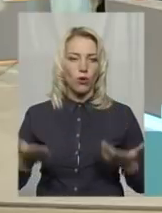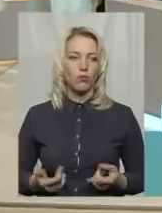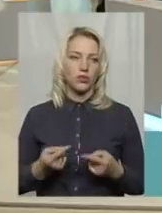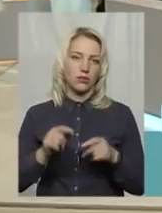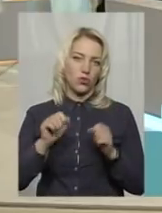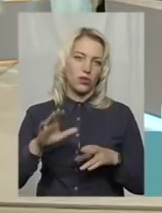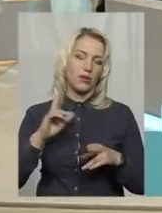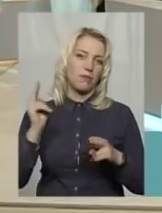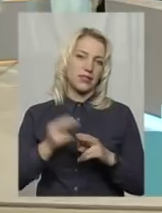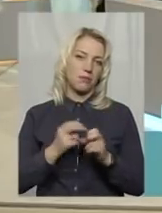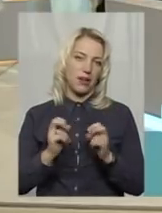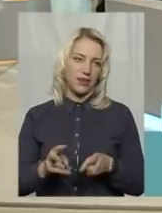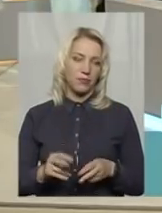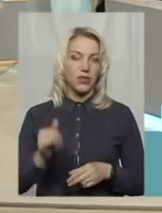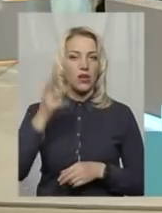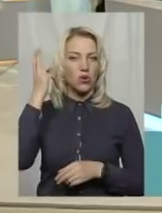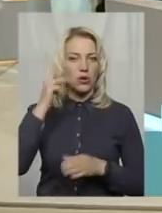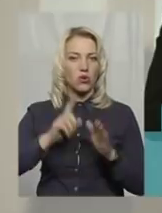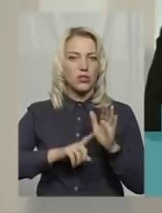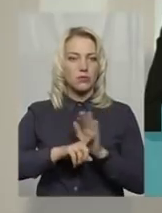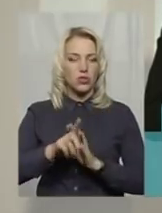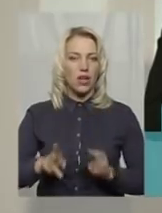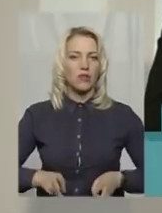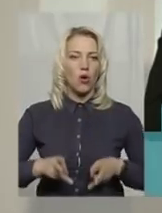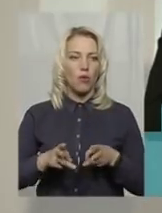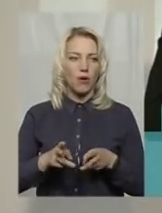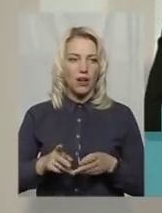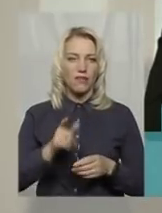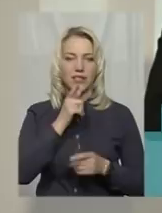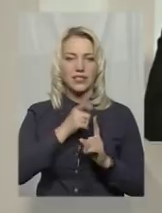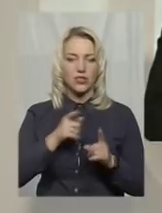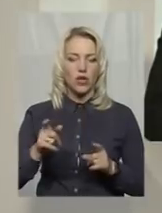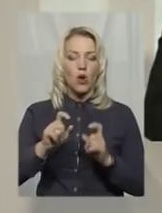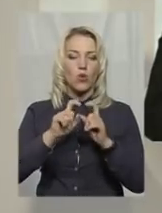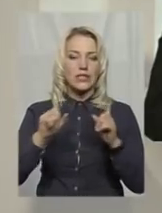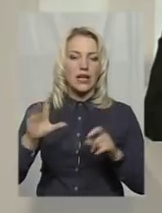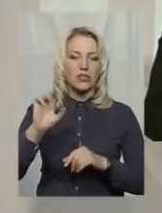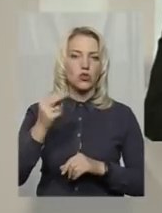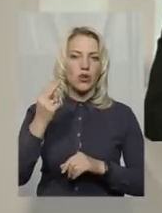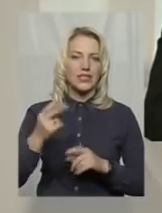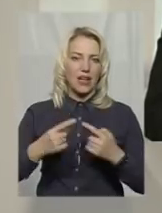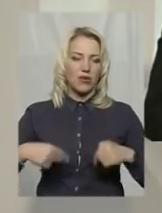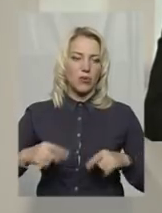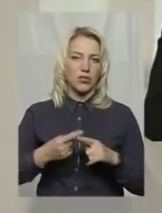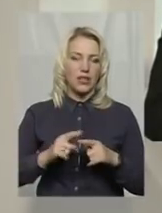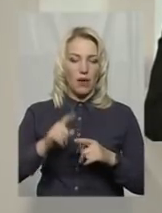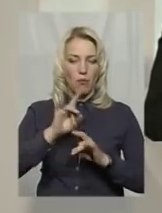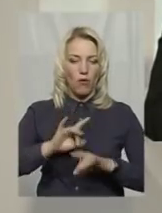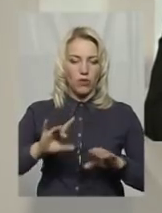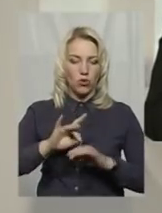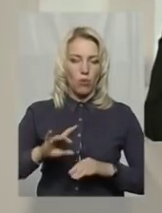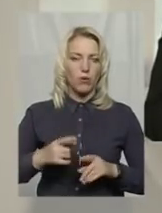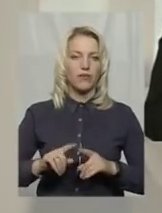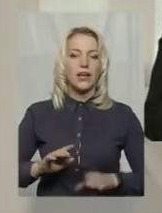небезпека. У Хмельницькому розпочався опалювальний сезон у закладах соціальної сфери. Про це повідомив заступник